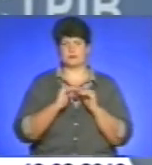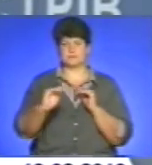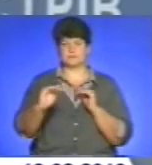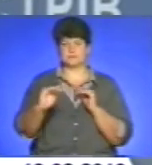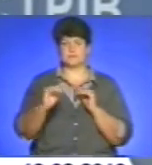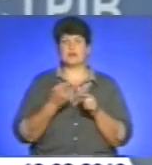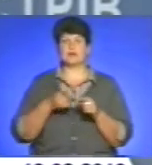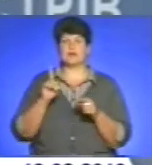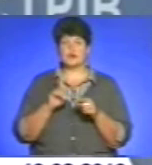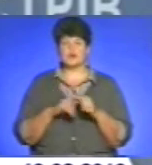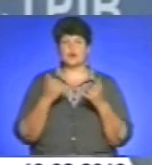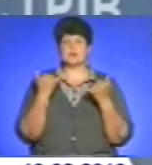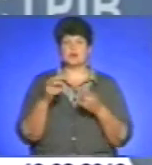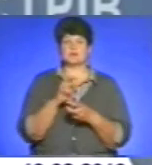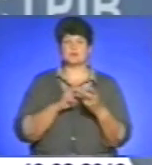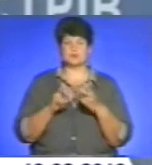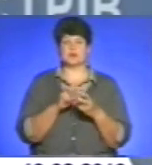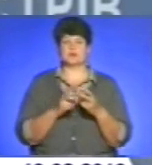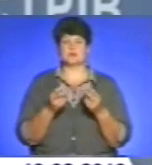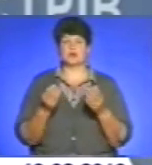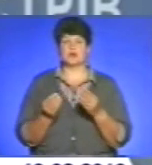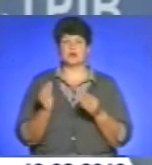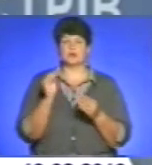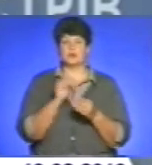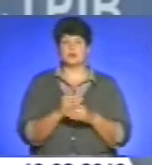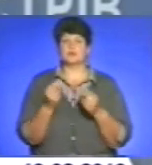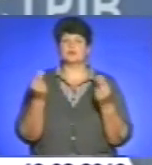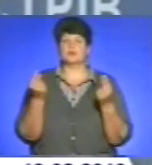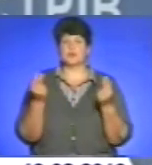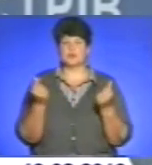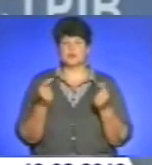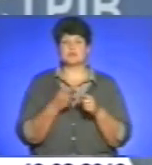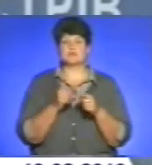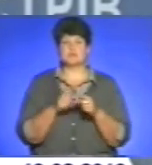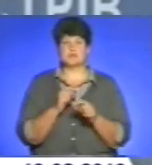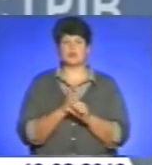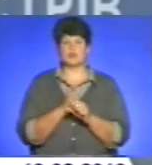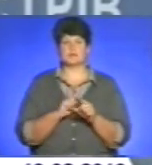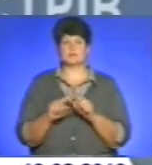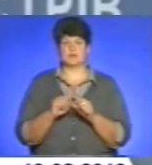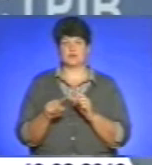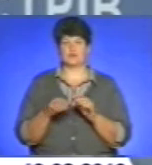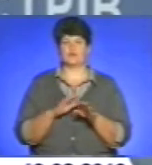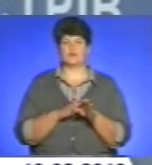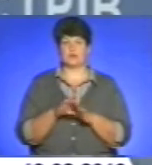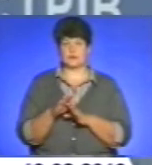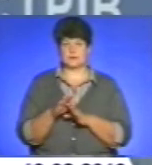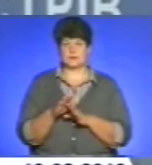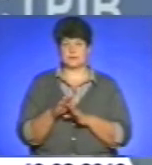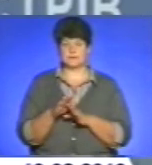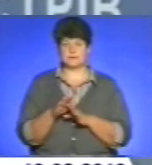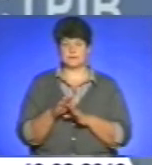Для цього зараз вишукуються додаткові ресурси, щоб ці роботи терміново виконати. Але